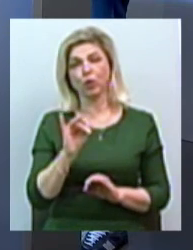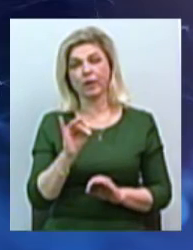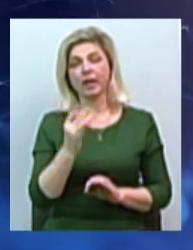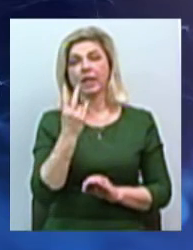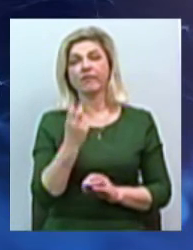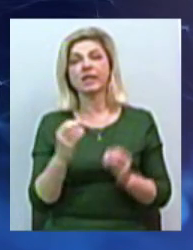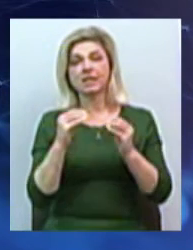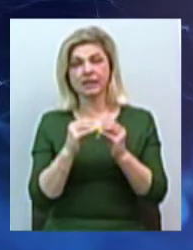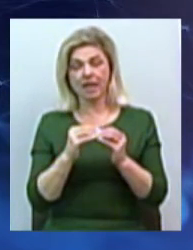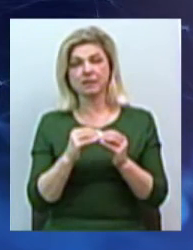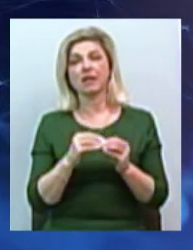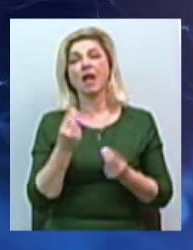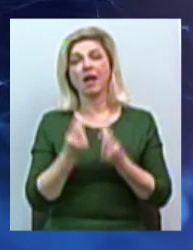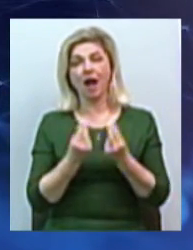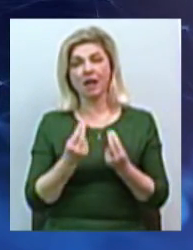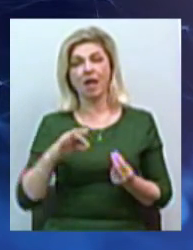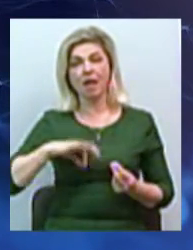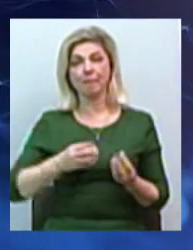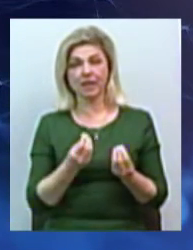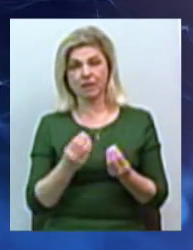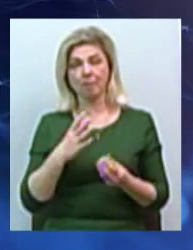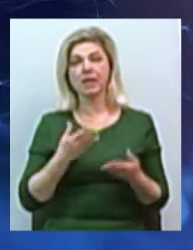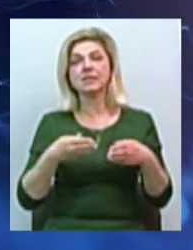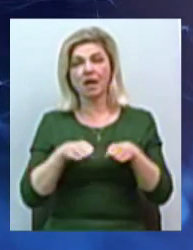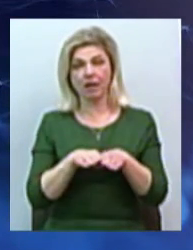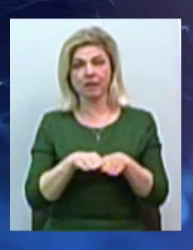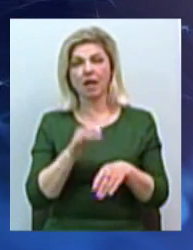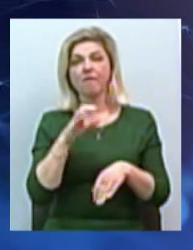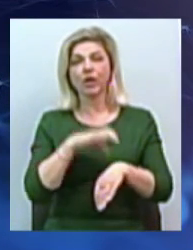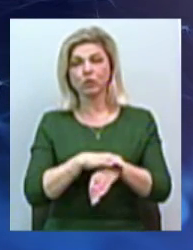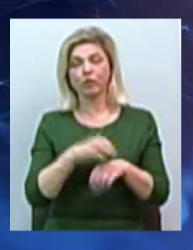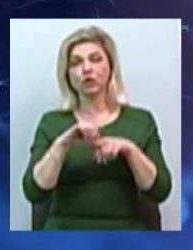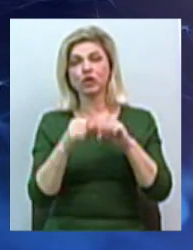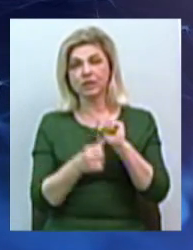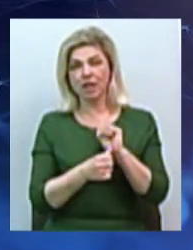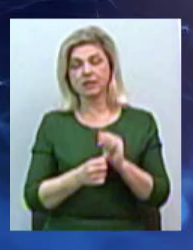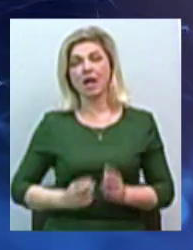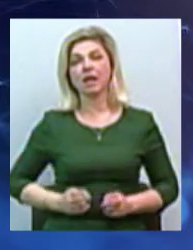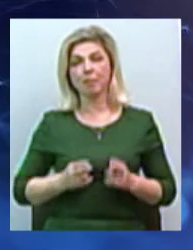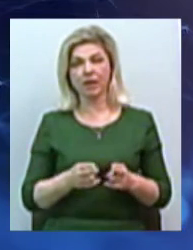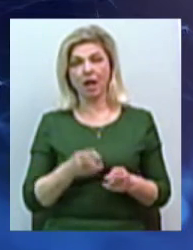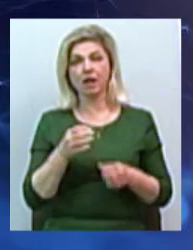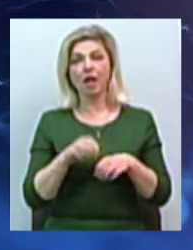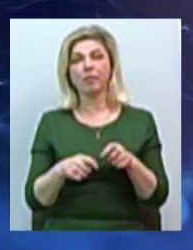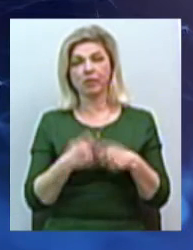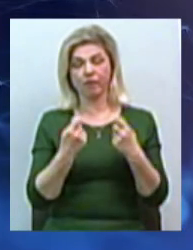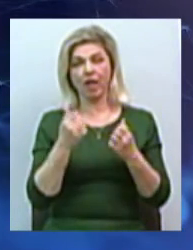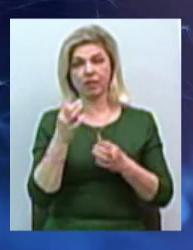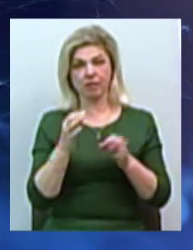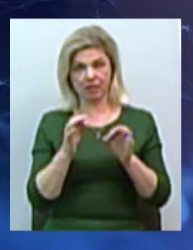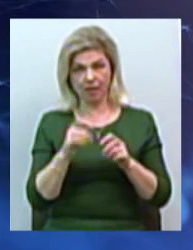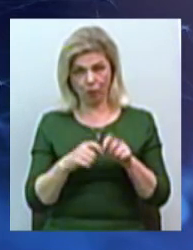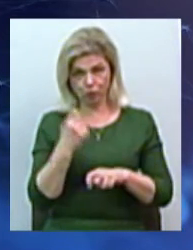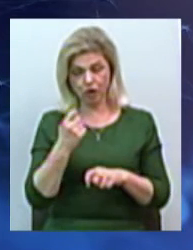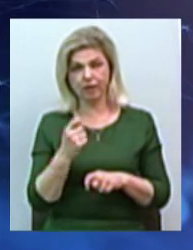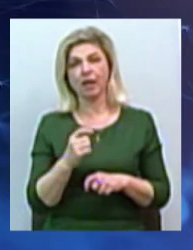об'єктів грального бізнесу на Миколаївщині було закрито, зафіксовано 16 кримінальних правопорушень, повідомила пресслужба Національної поліції